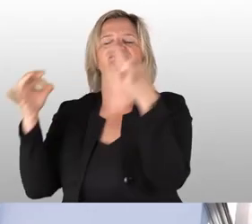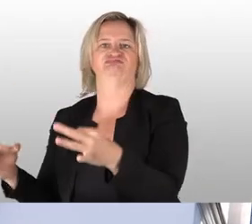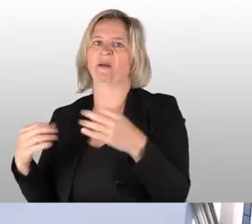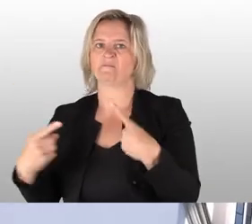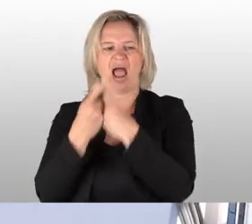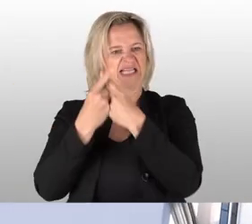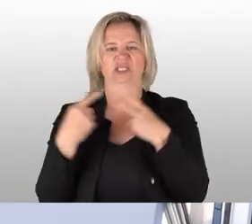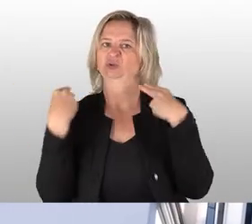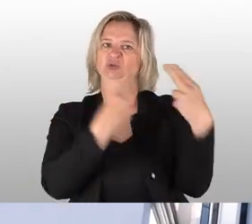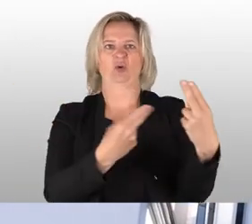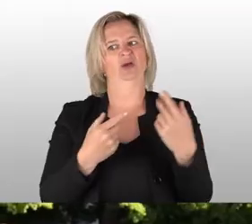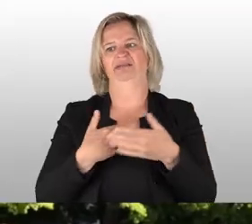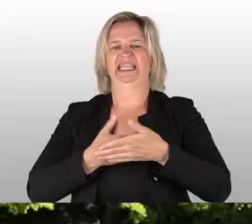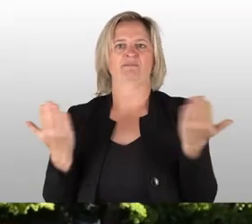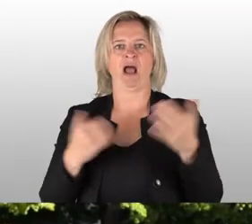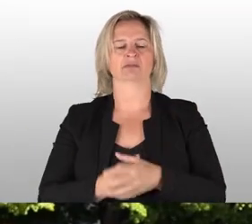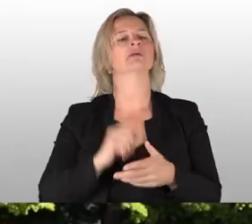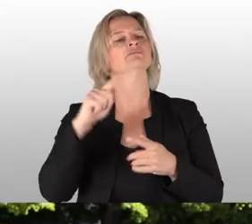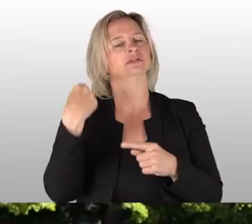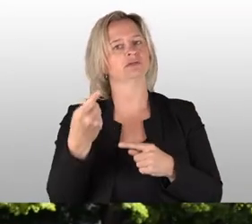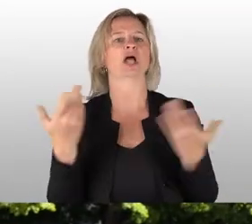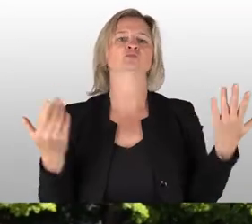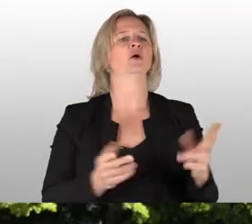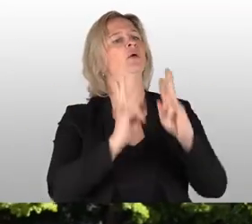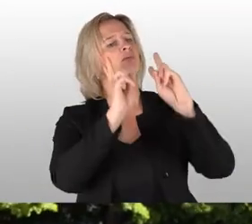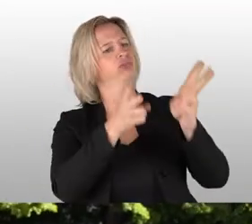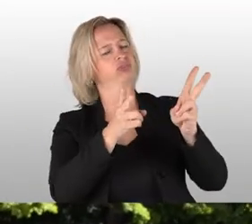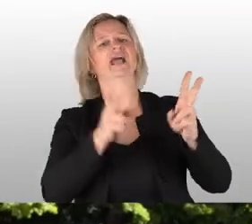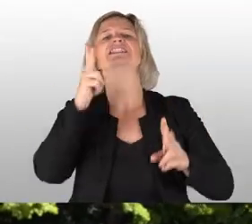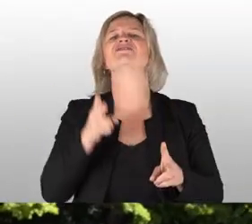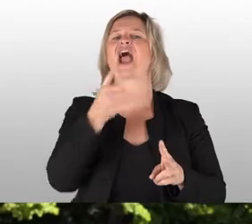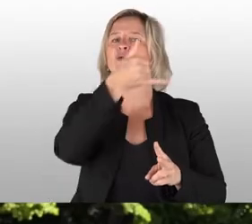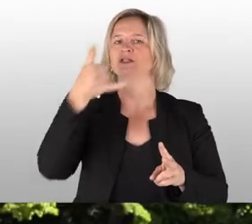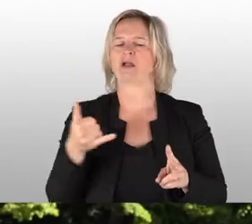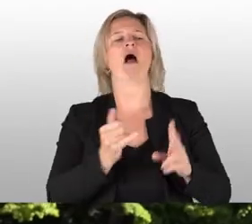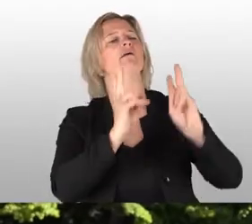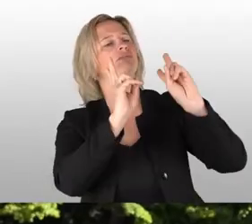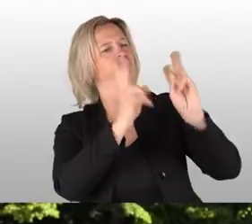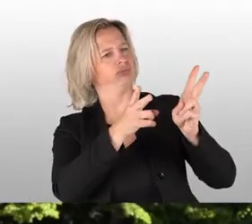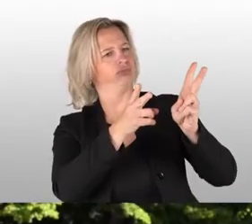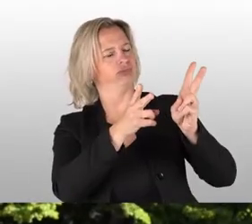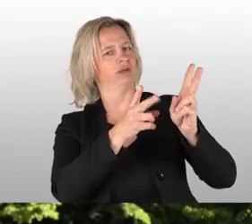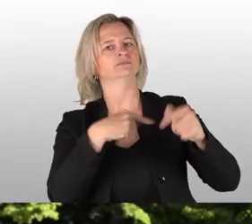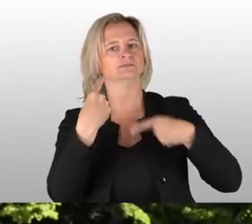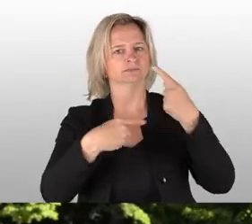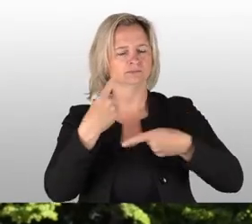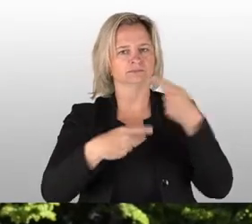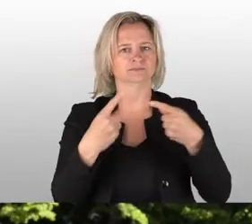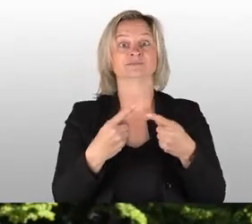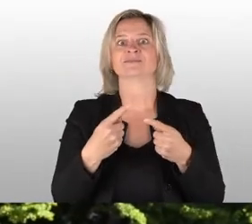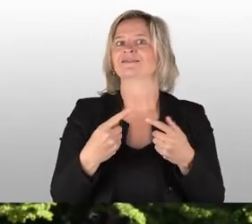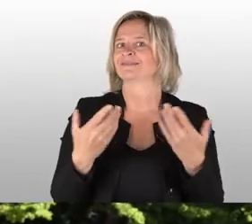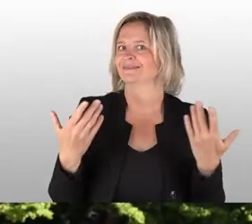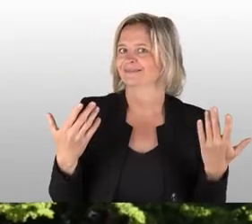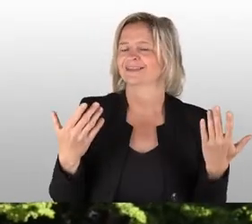Man hat die dann stehen lassen, mehrere 100 Jahre, 200 Jahre hat man sie leer stehen lassen, bis August der Starke auf den Plan